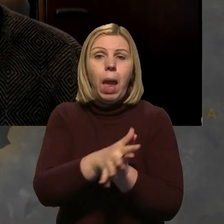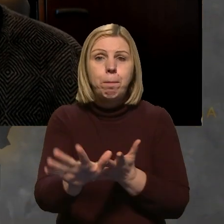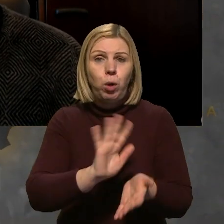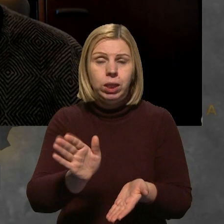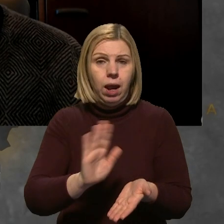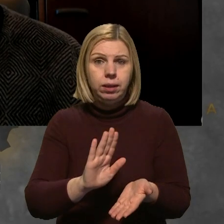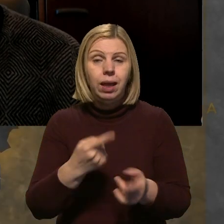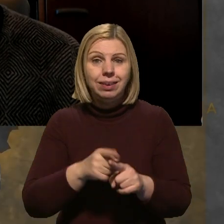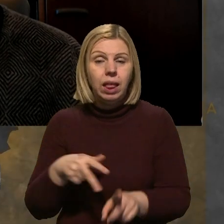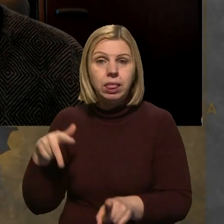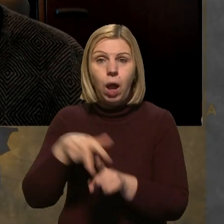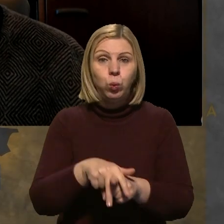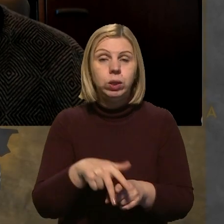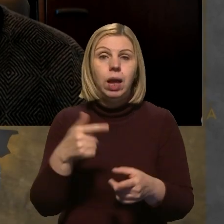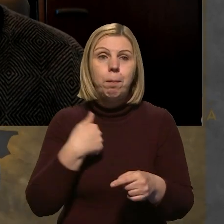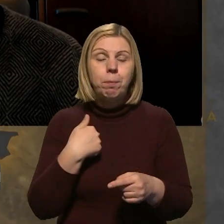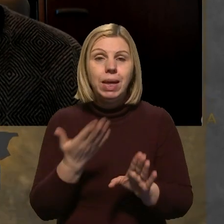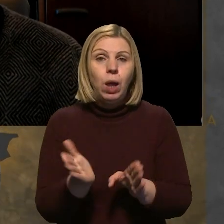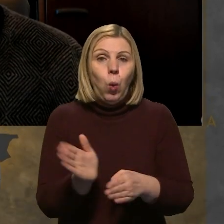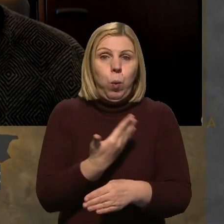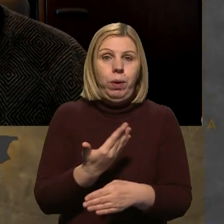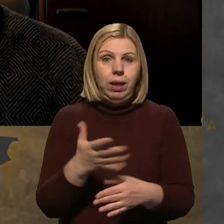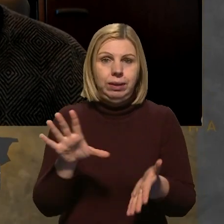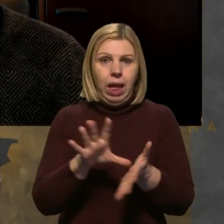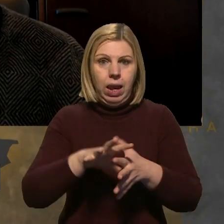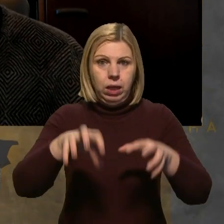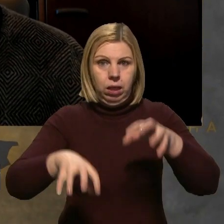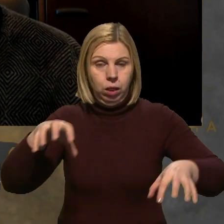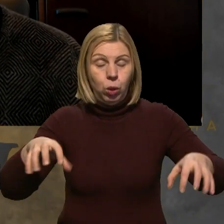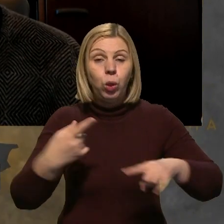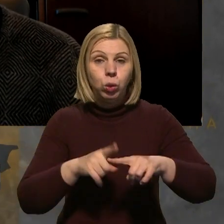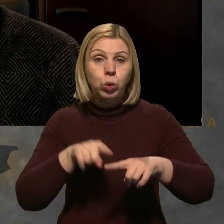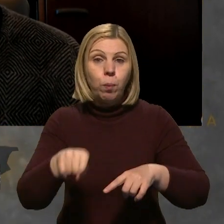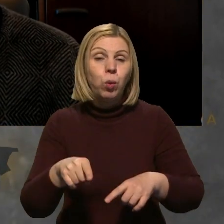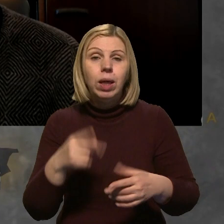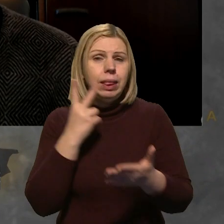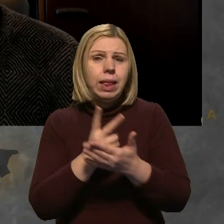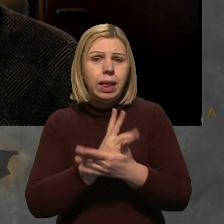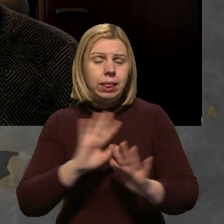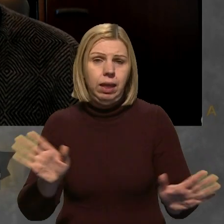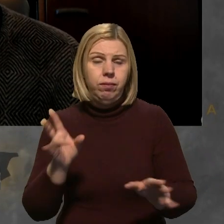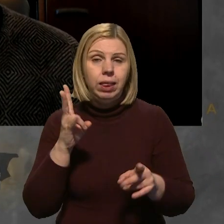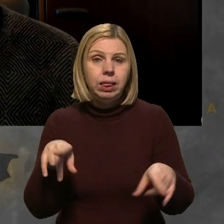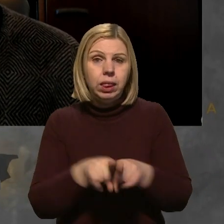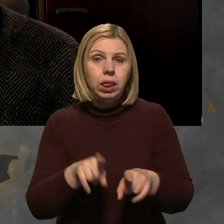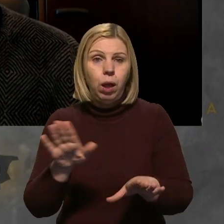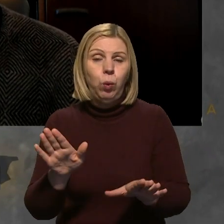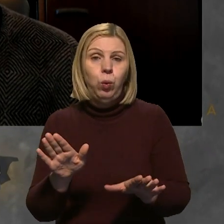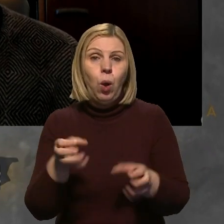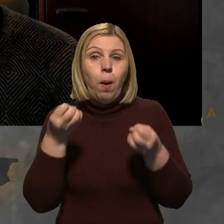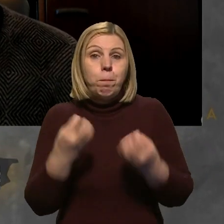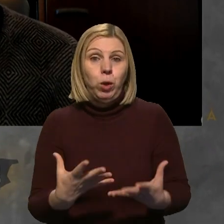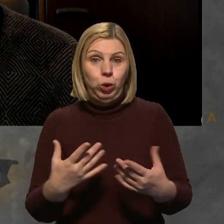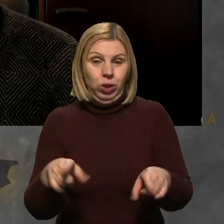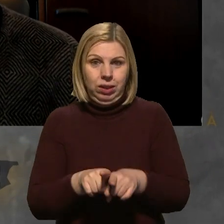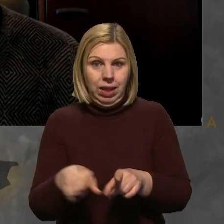навантаження, яке ми знімаємо з енергосистеми. Тому, незважаючи на таку простоту